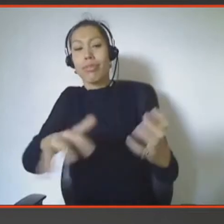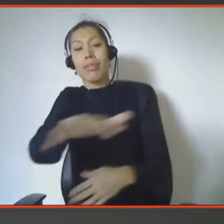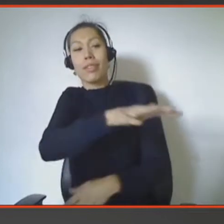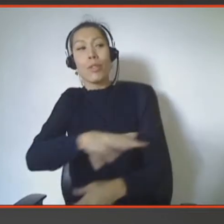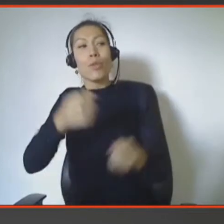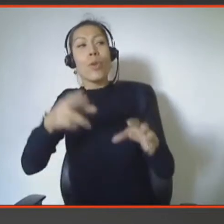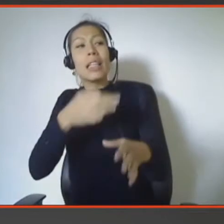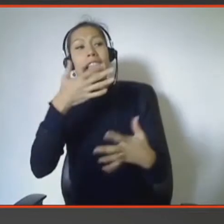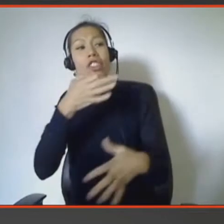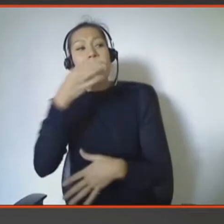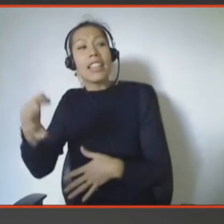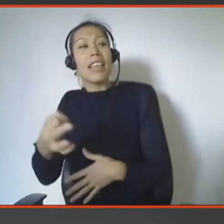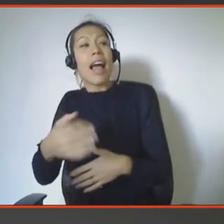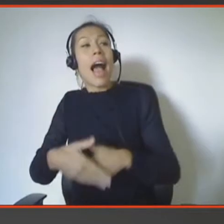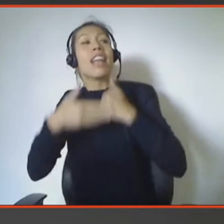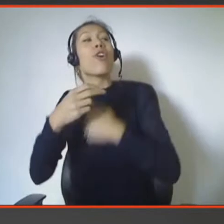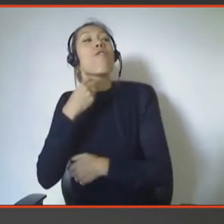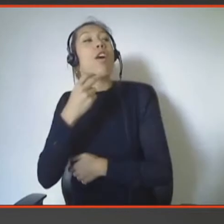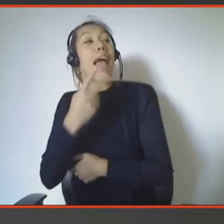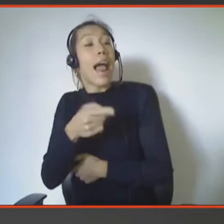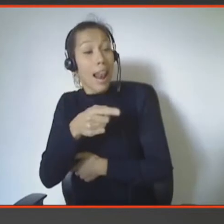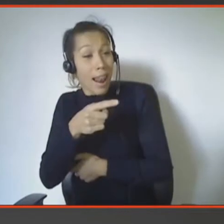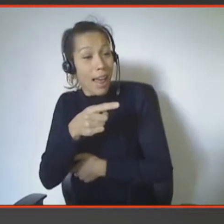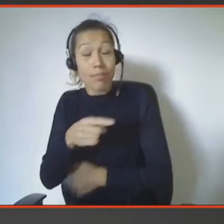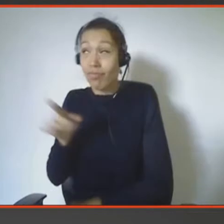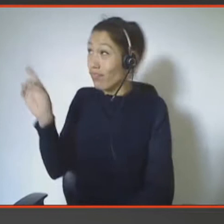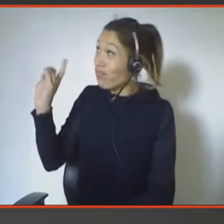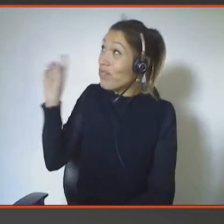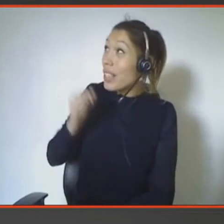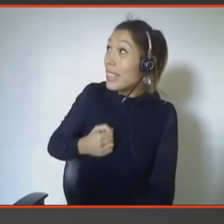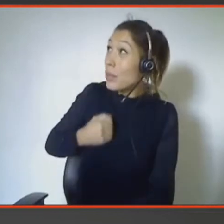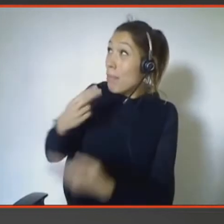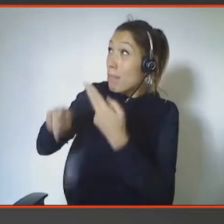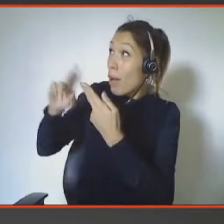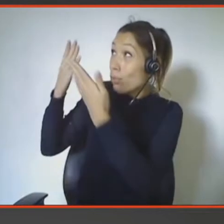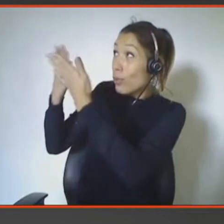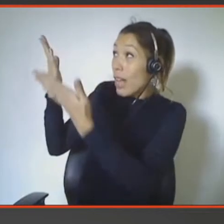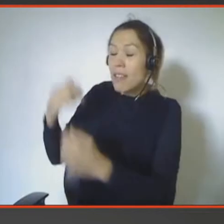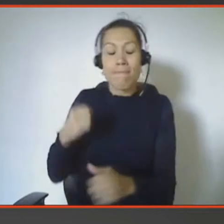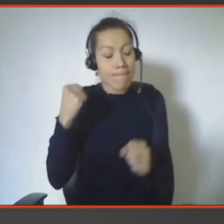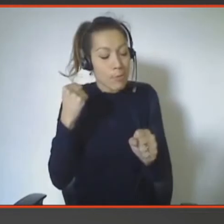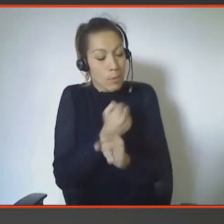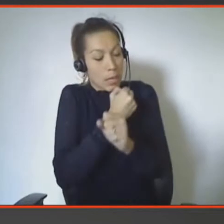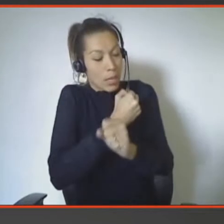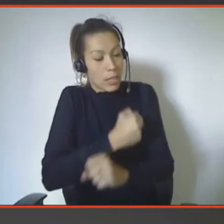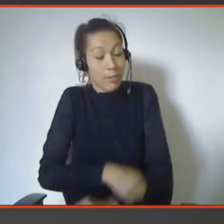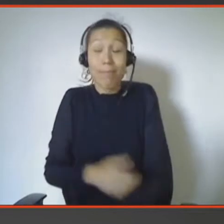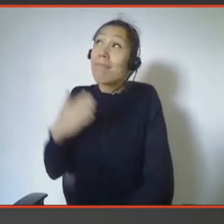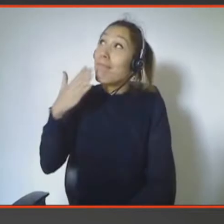assistants vocaux. Non, pas vraiment, désolée. Dommage. Merci quand même.